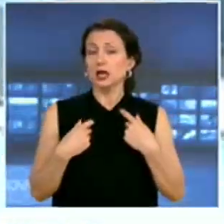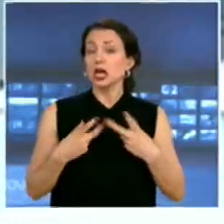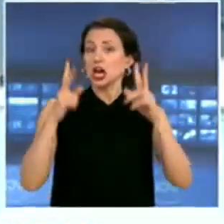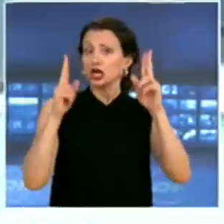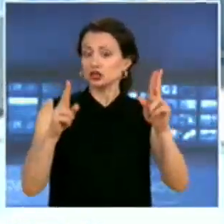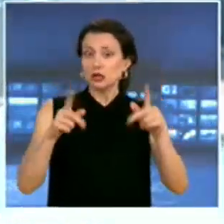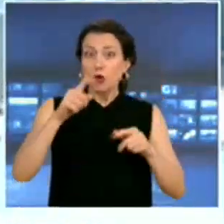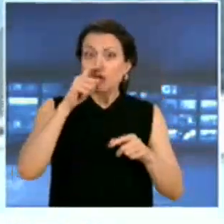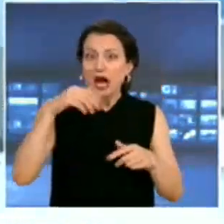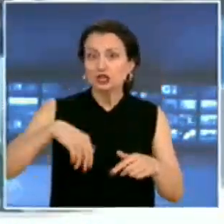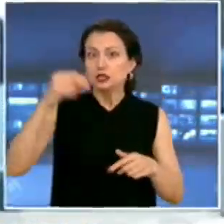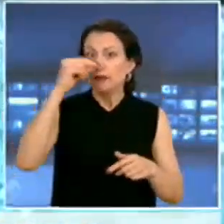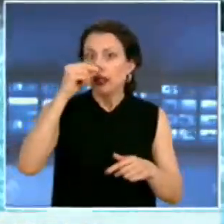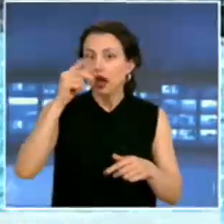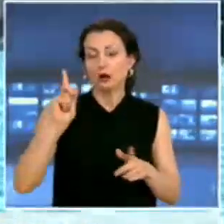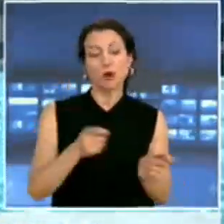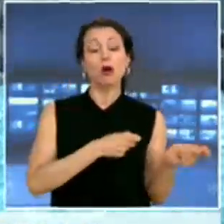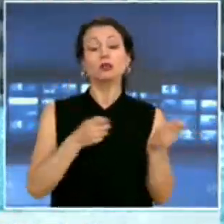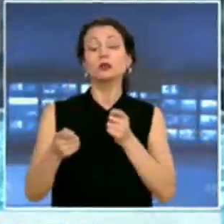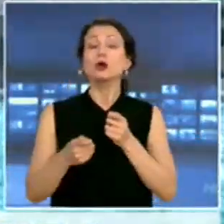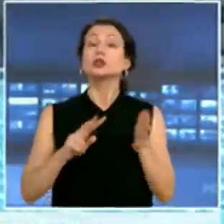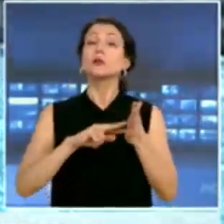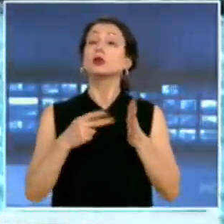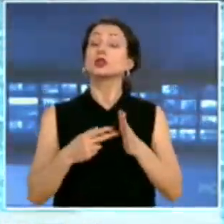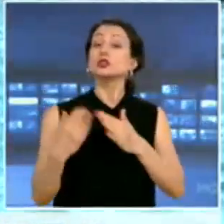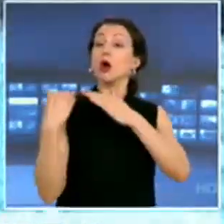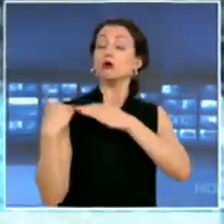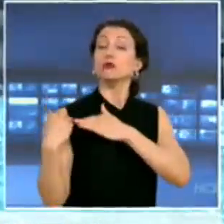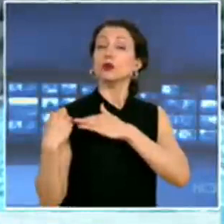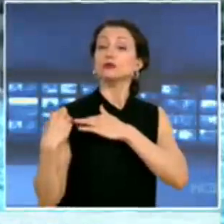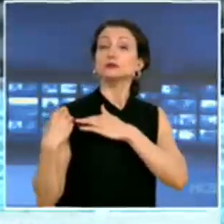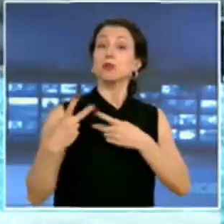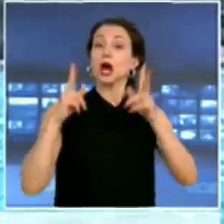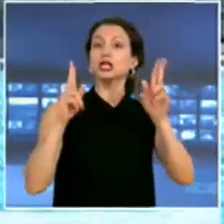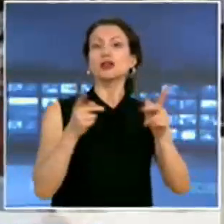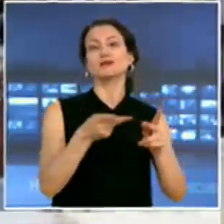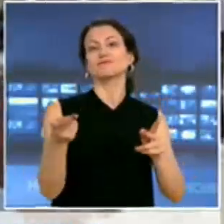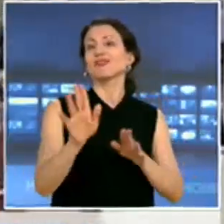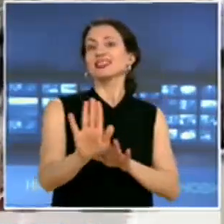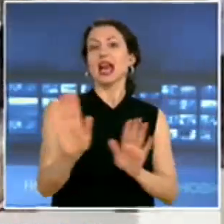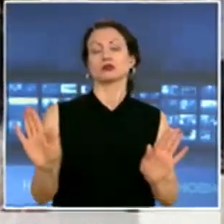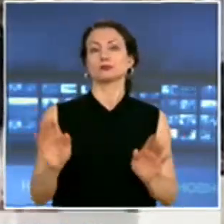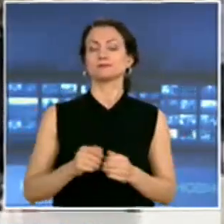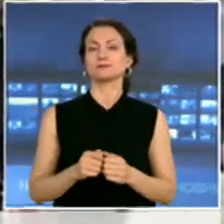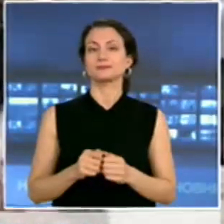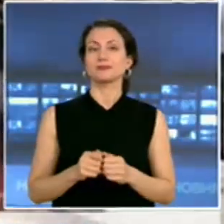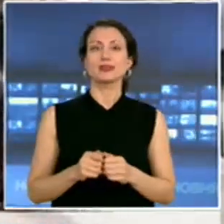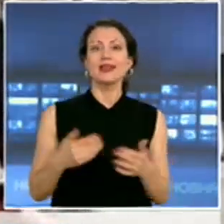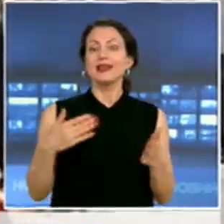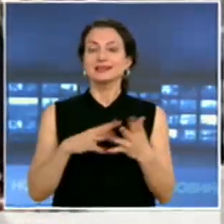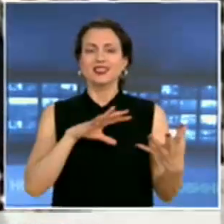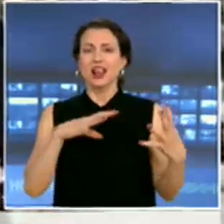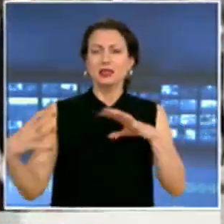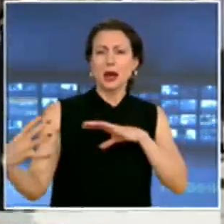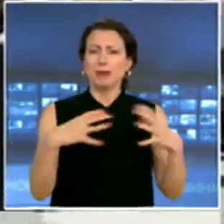страната, могат да носят политическа отговорност. Решението е изцяло от тяхно. Заради напрежението между полиция и